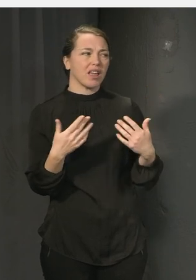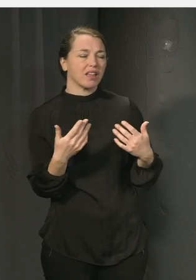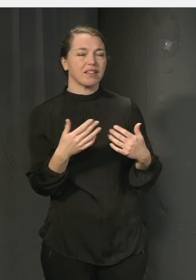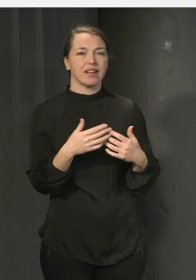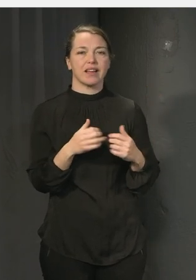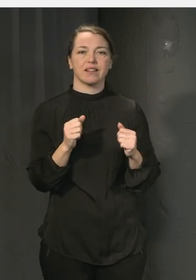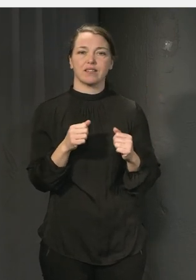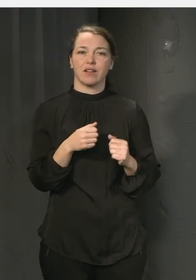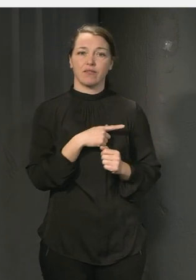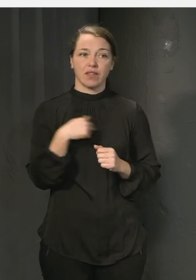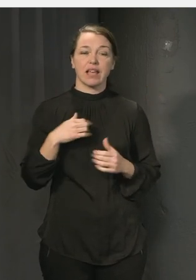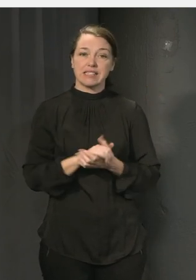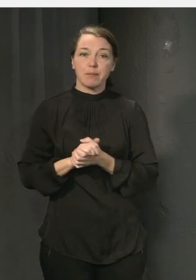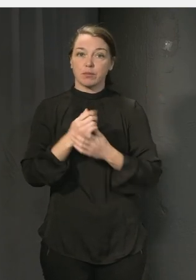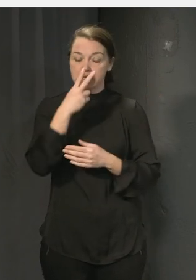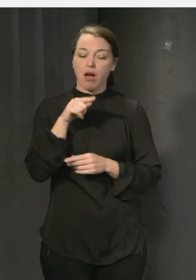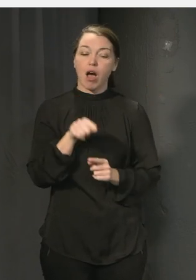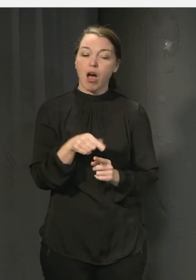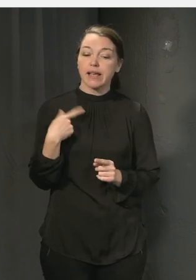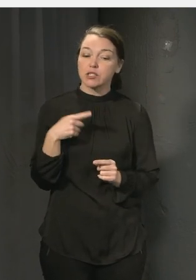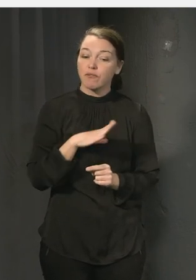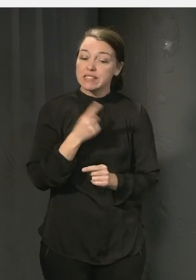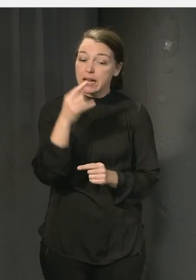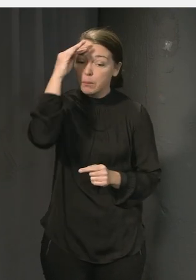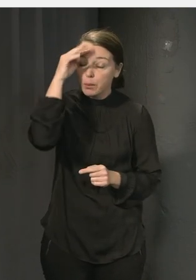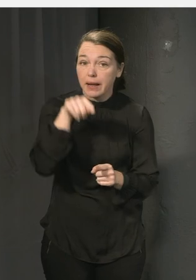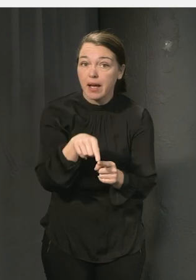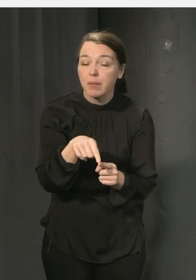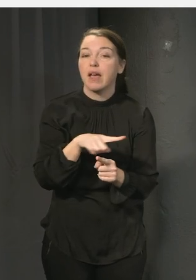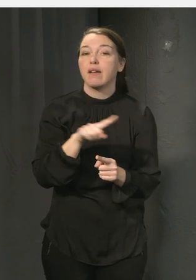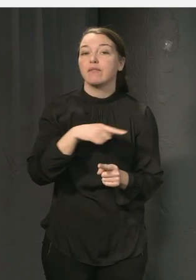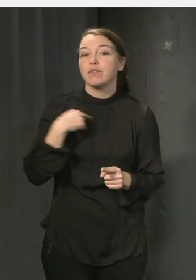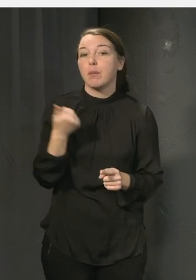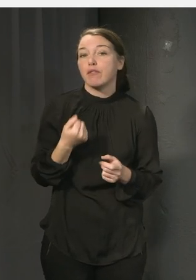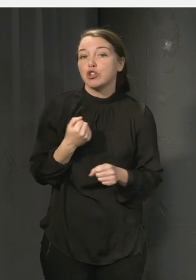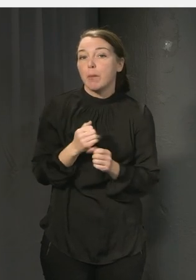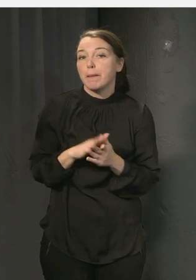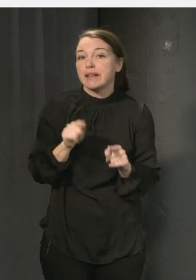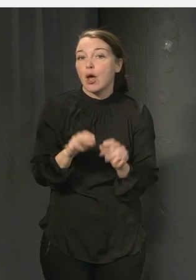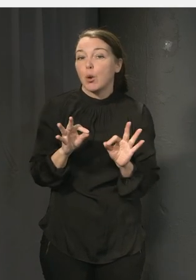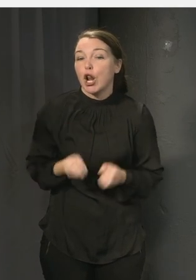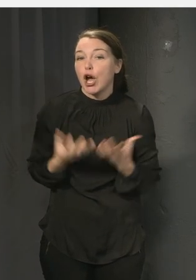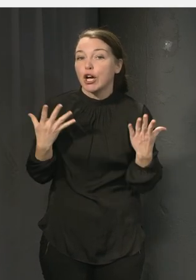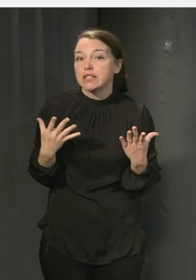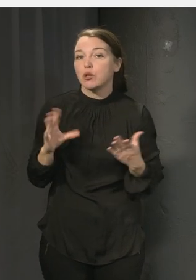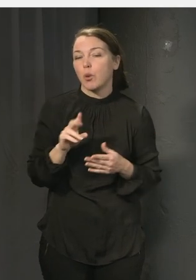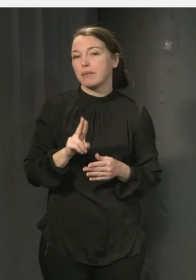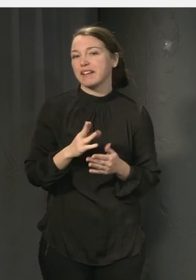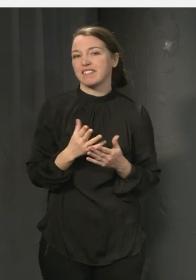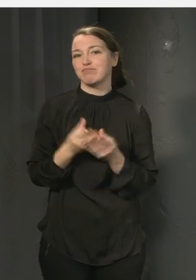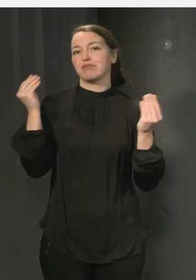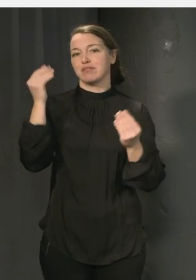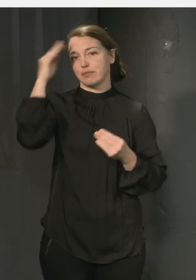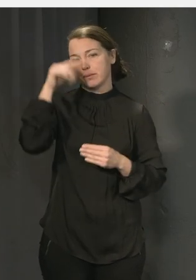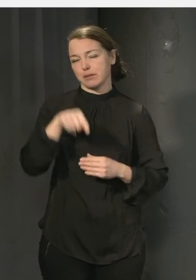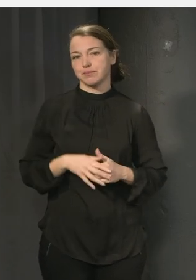vi jobba med och jobbar vi med det framgångsrikt så behöver det inte vara ett problem nej nej men det det känns ju som det finns det